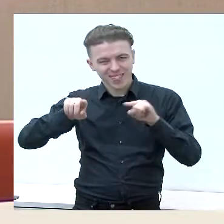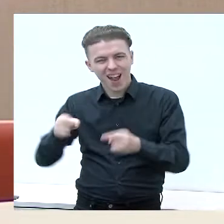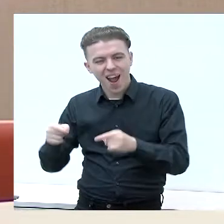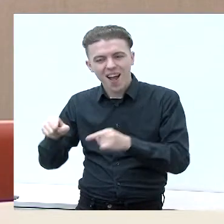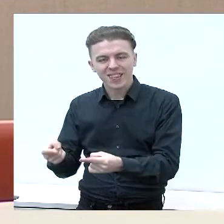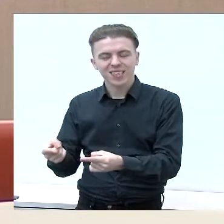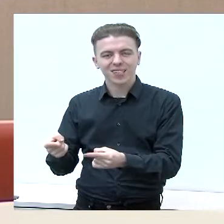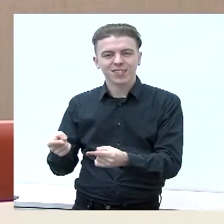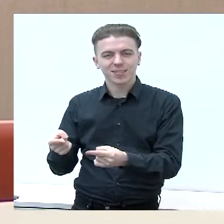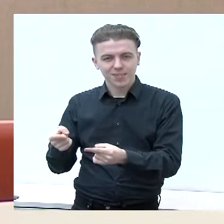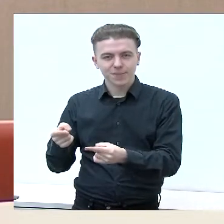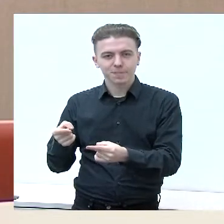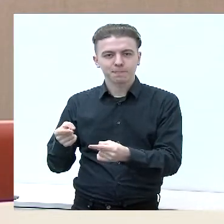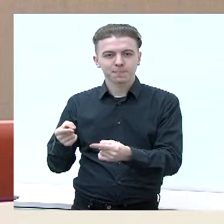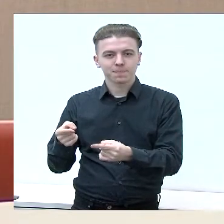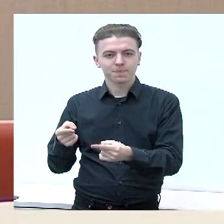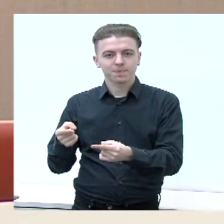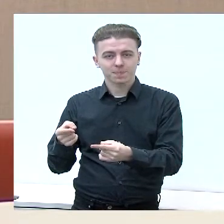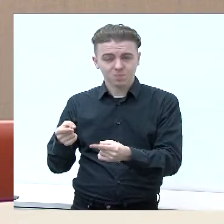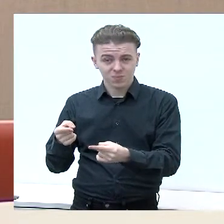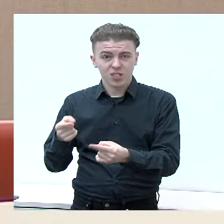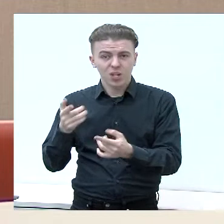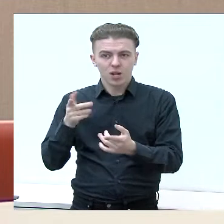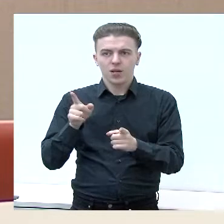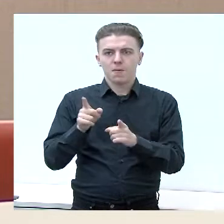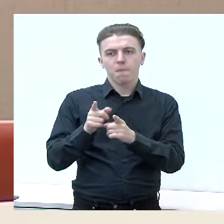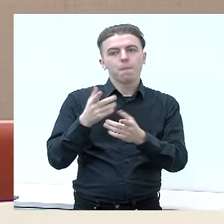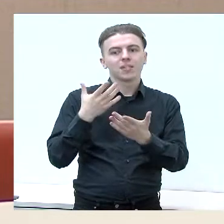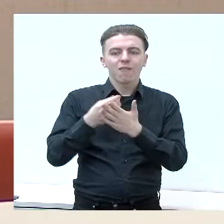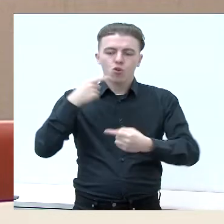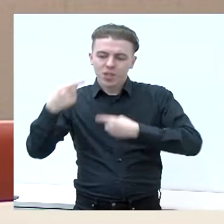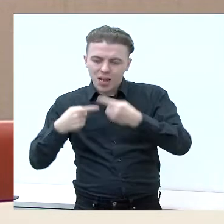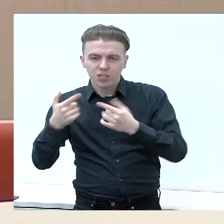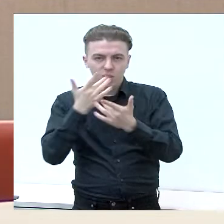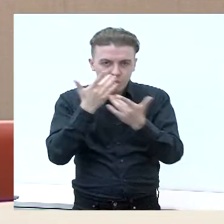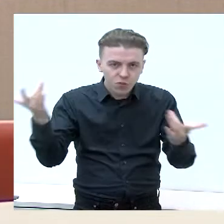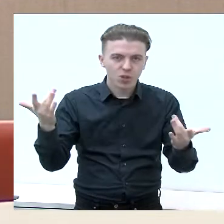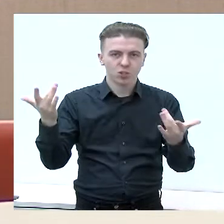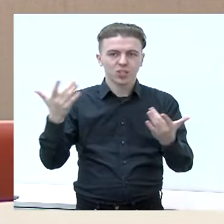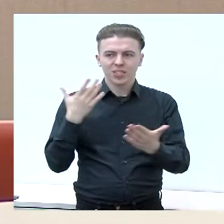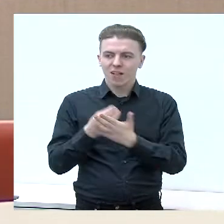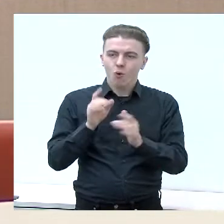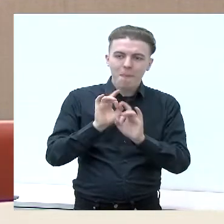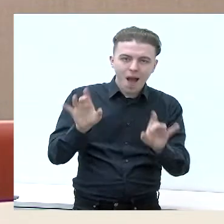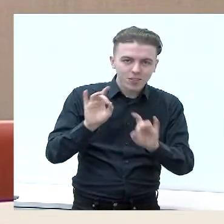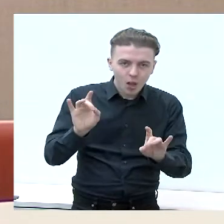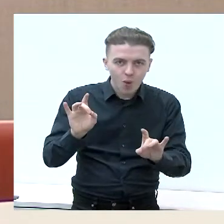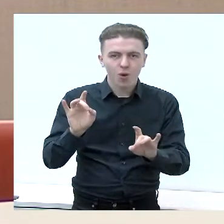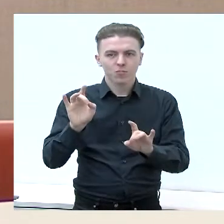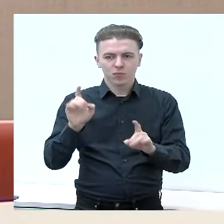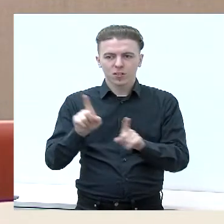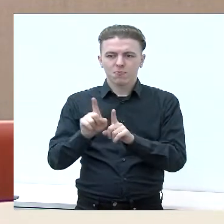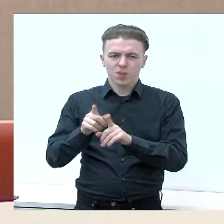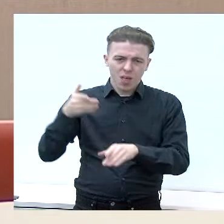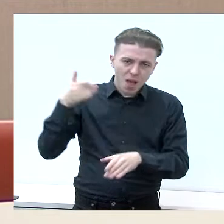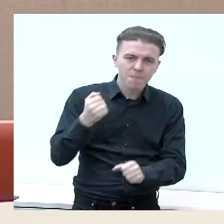įtraukti, kai paviešytų savo tradicijas, savo pasakojimus ir iniciatyvas. Tuo